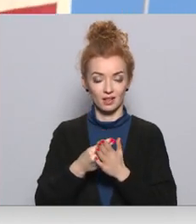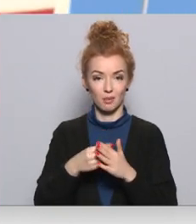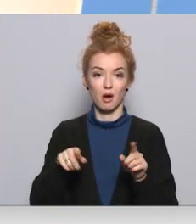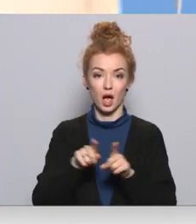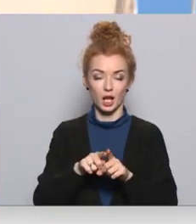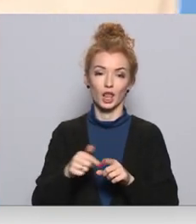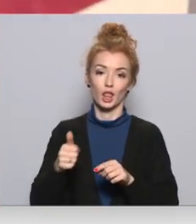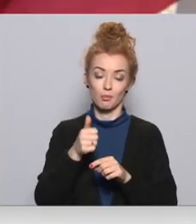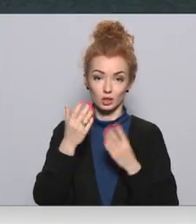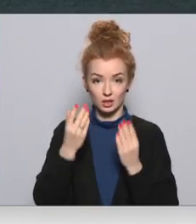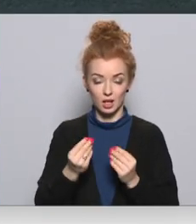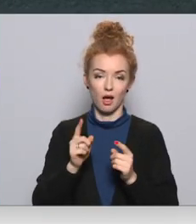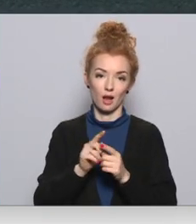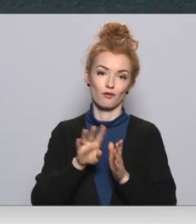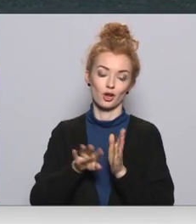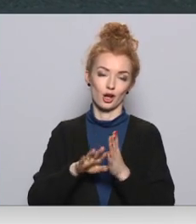īpaši atzīmētos datumos.